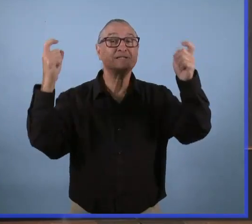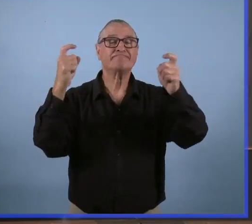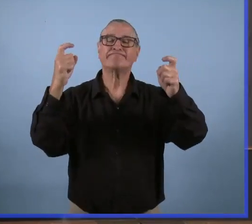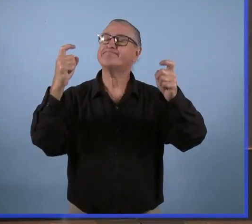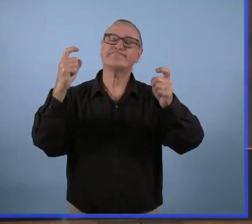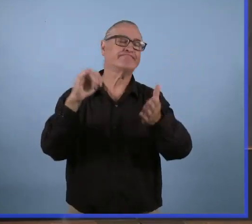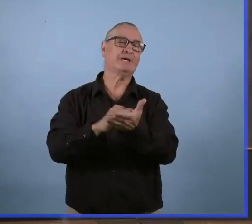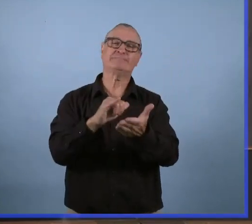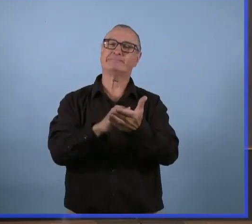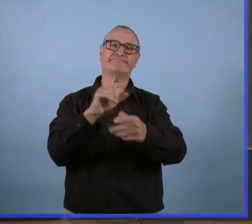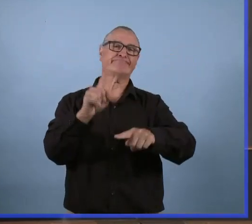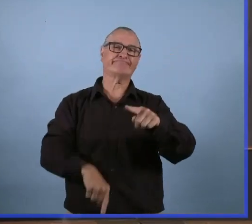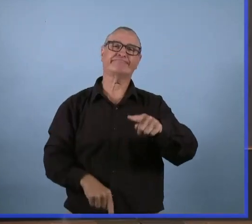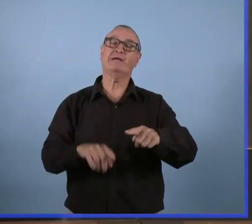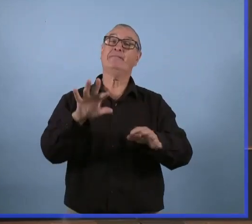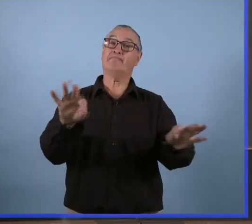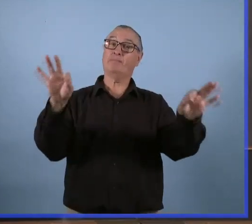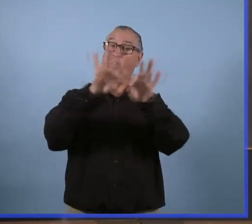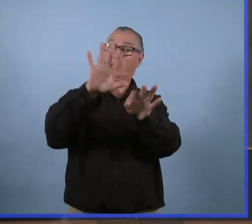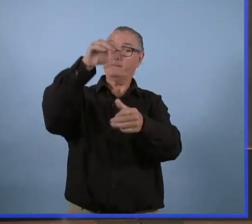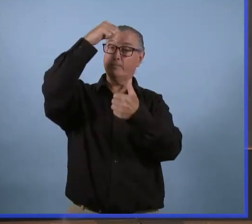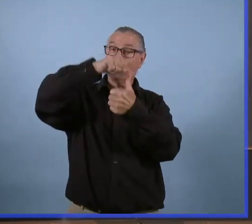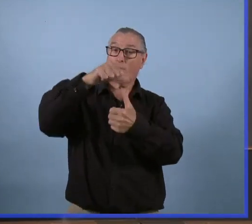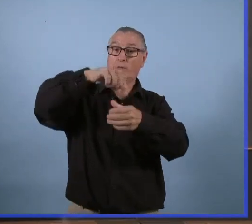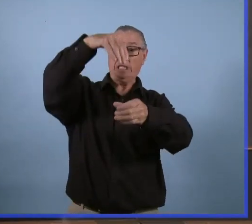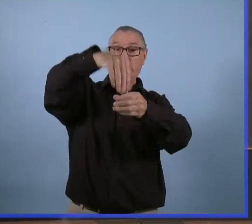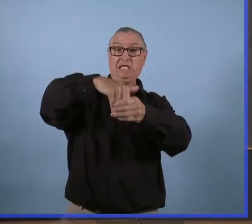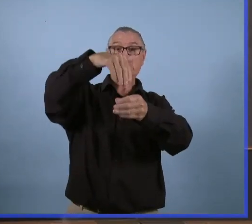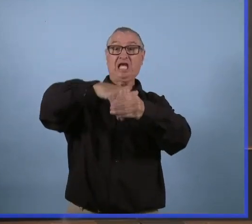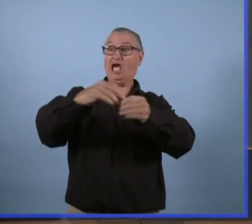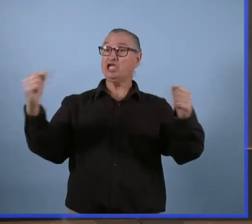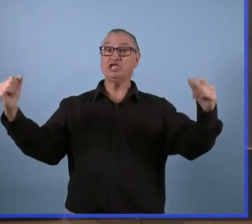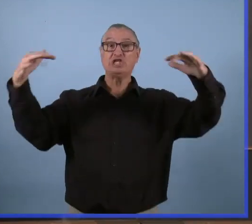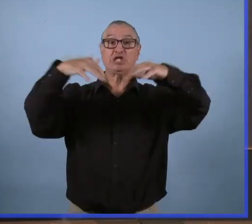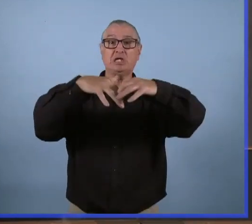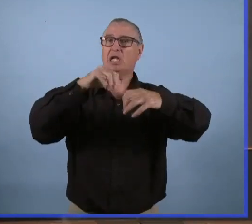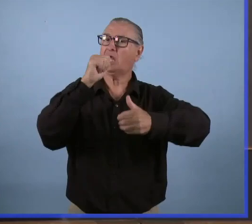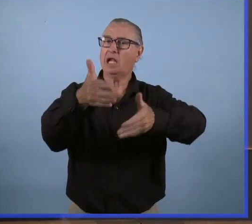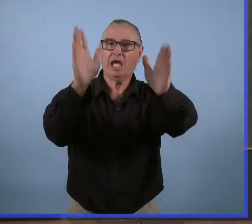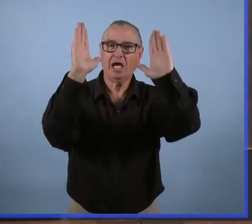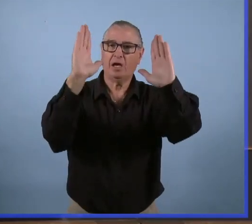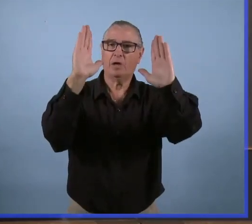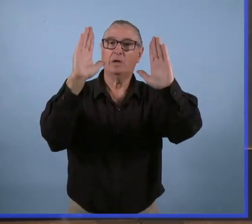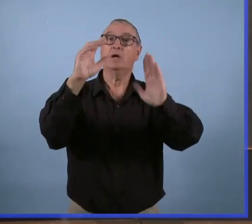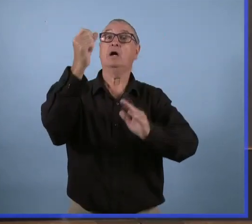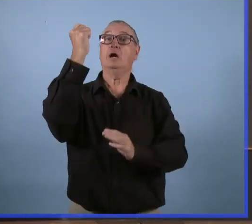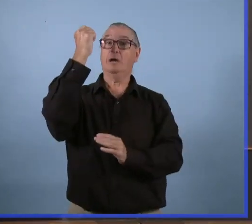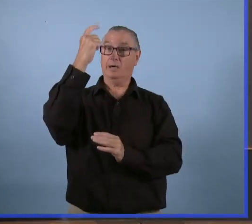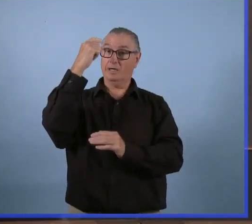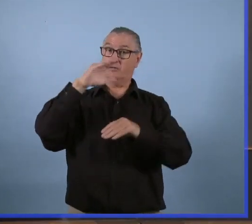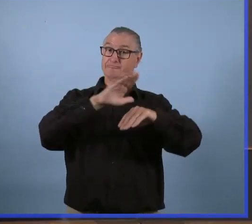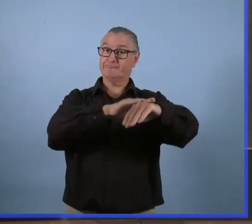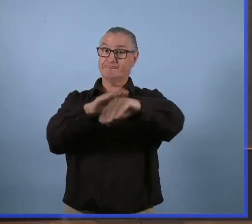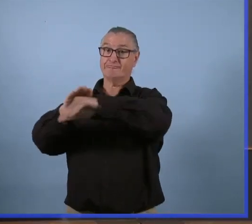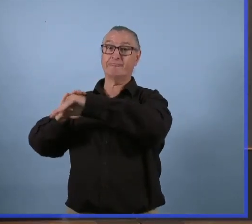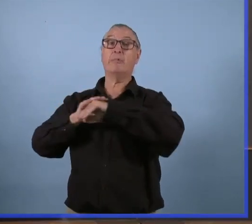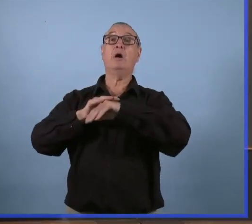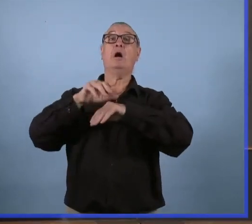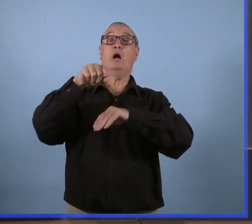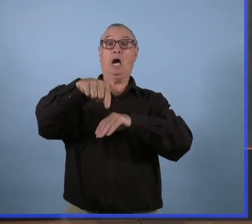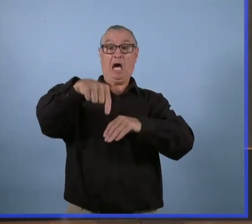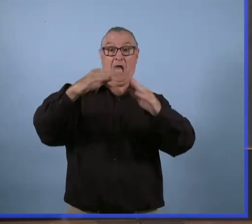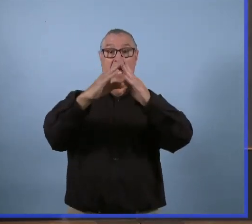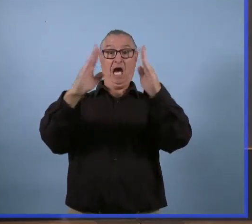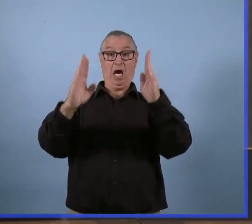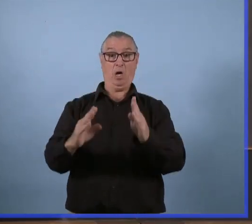qu'ils comptent en ne les mettant pas à risque et en ne mettant pas les personnes que les pères aiment à risque non plus.